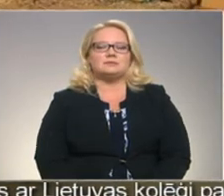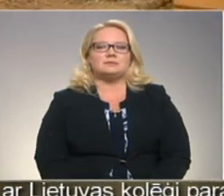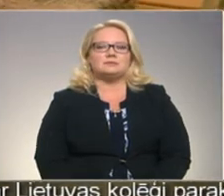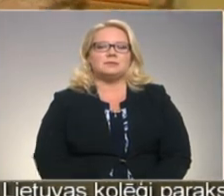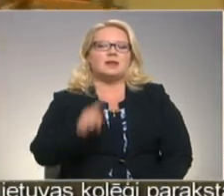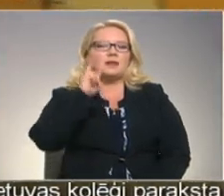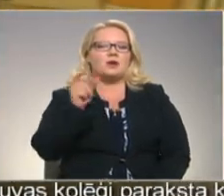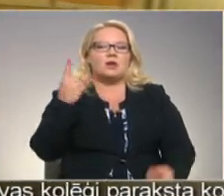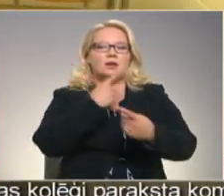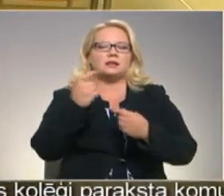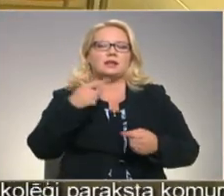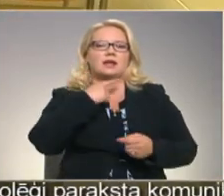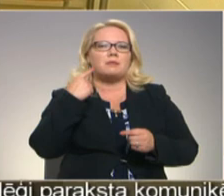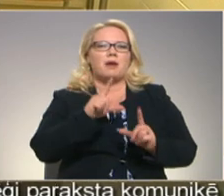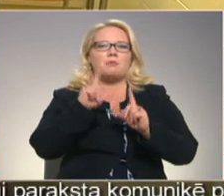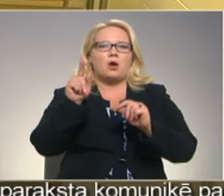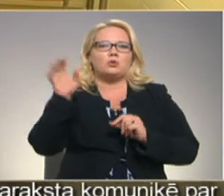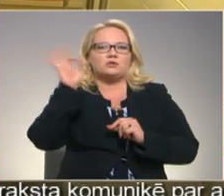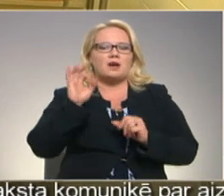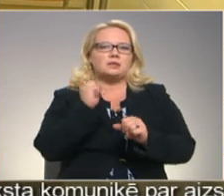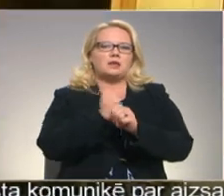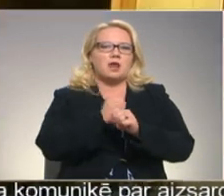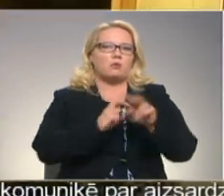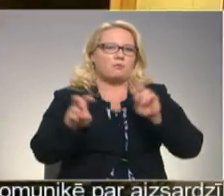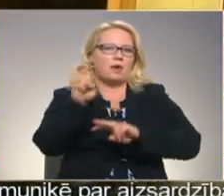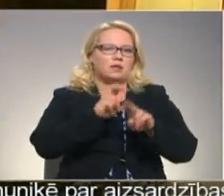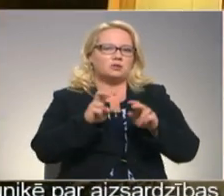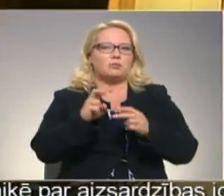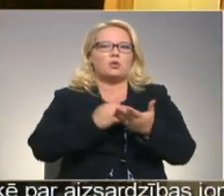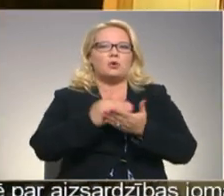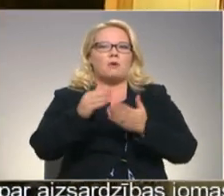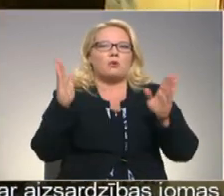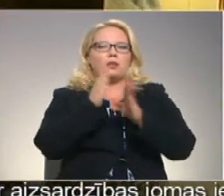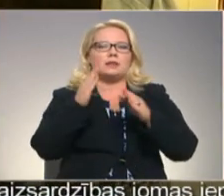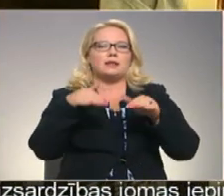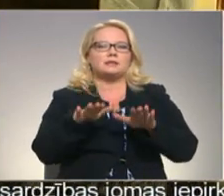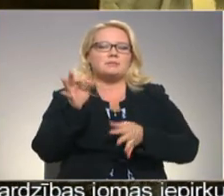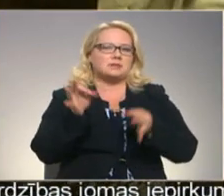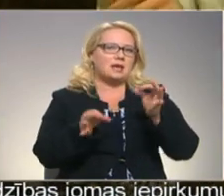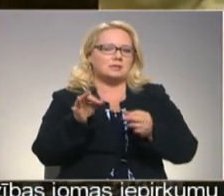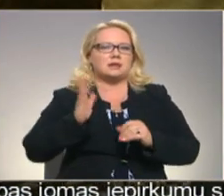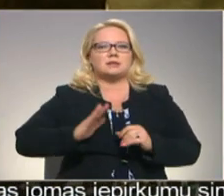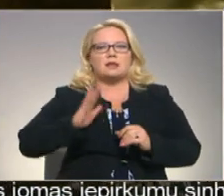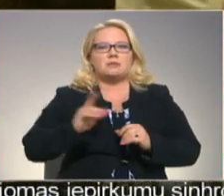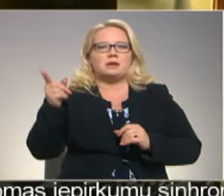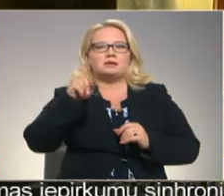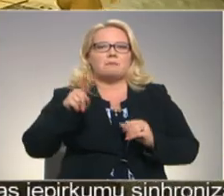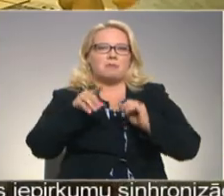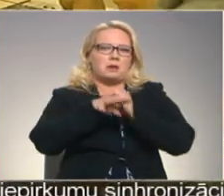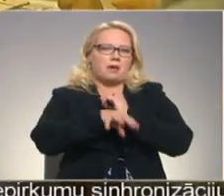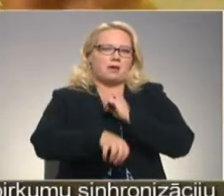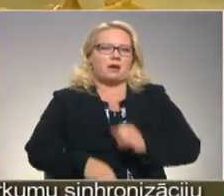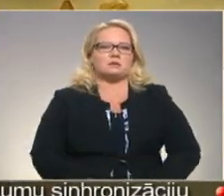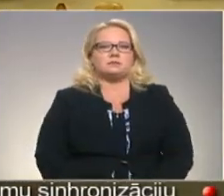Jaunieši atzina, ka vēlējušies doties uz Vācija darba meklējumos, bet nu viņa turpmāko likteni izšķirstiesas lēmums, kas gaidāms septembra beigās.